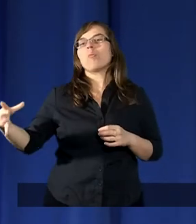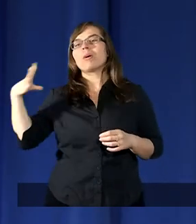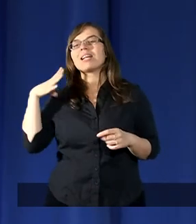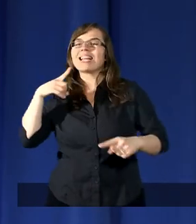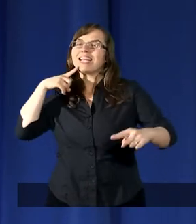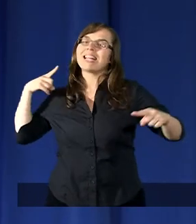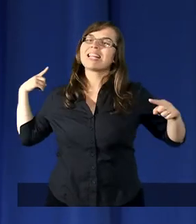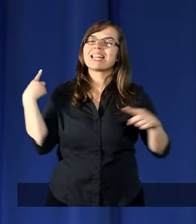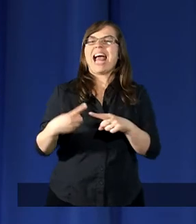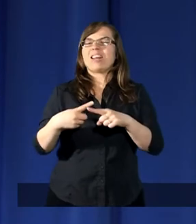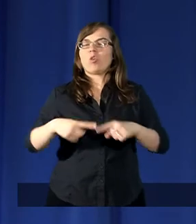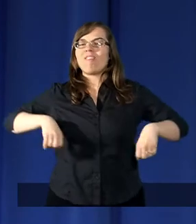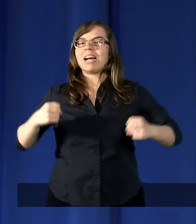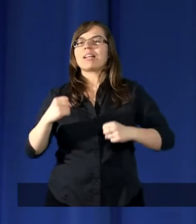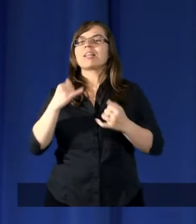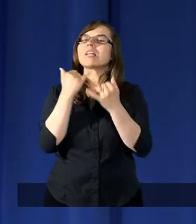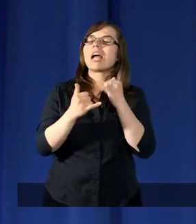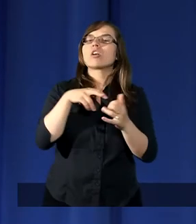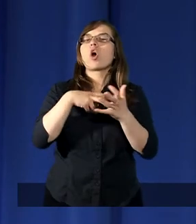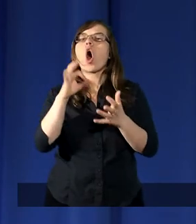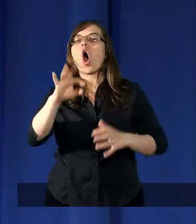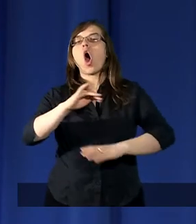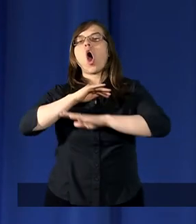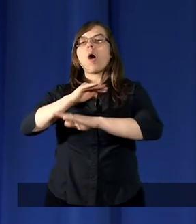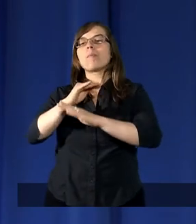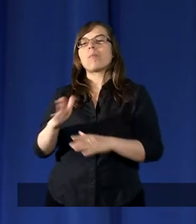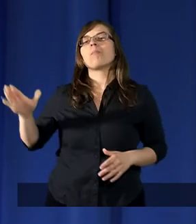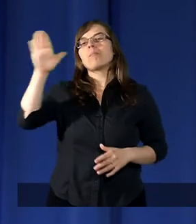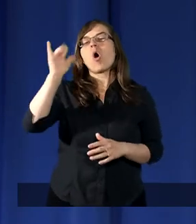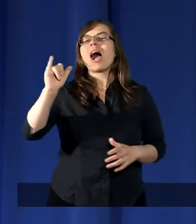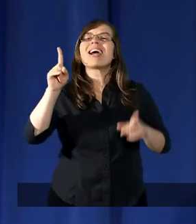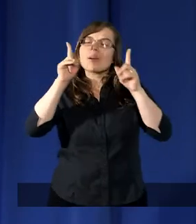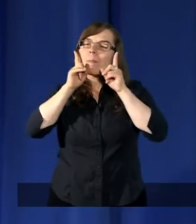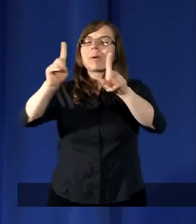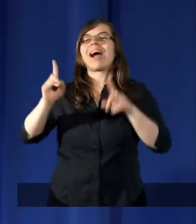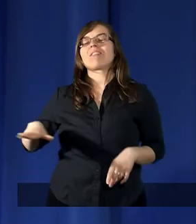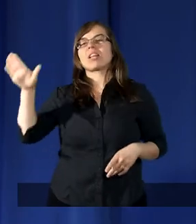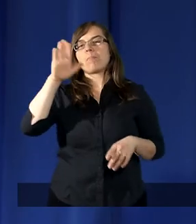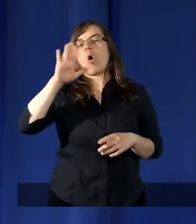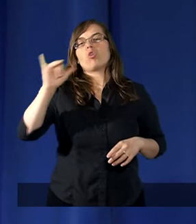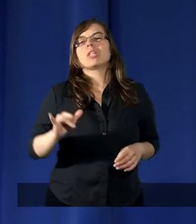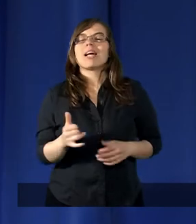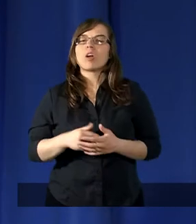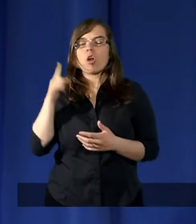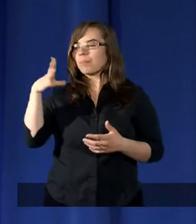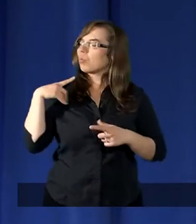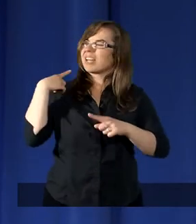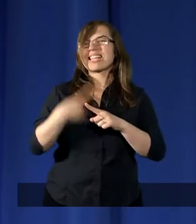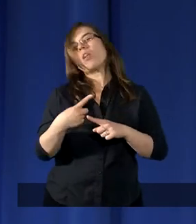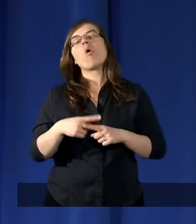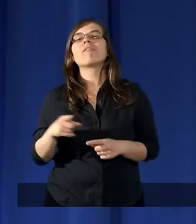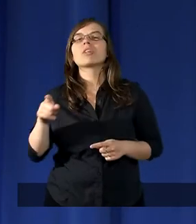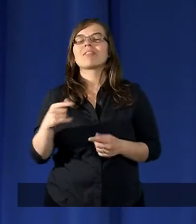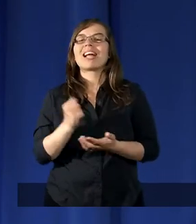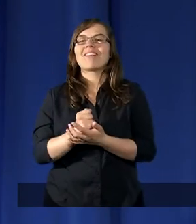zdecydowany, jeżeli chodziło o obronę Boga i prawdy Bożej. Czytamy